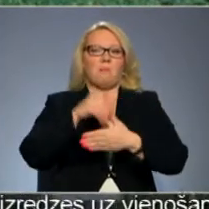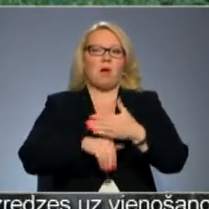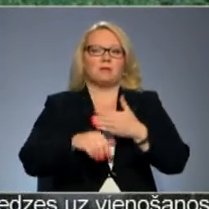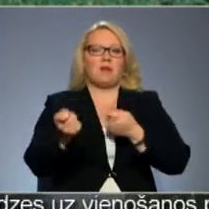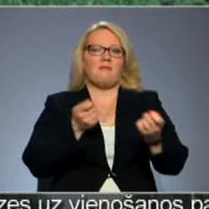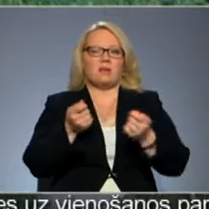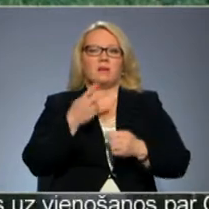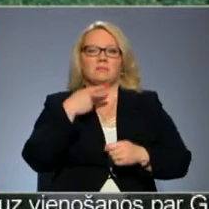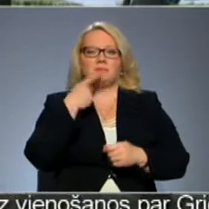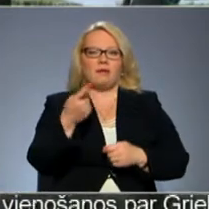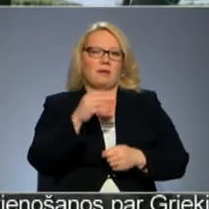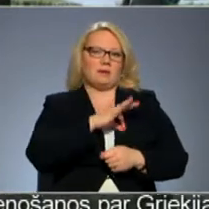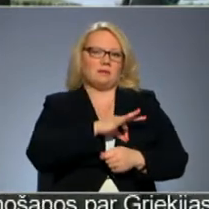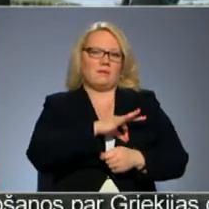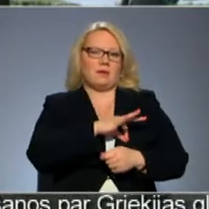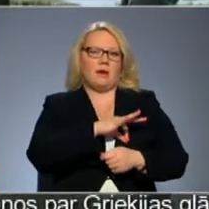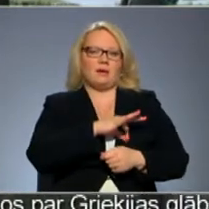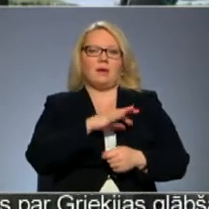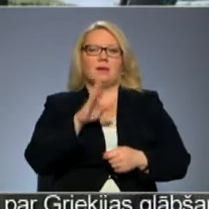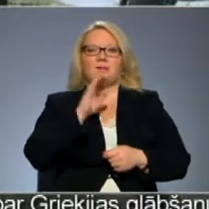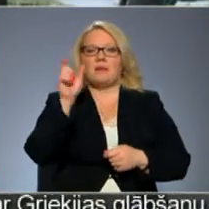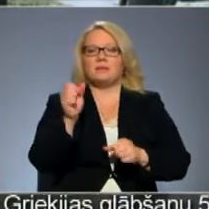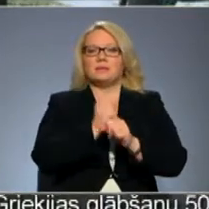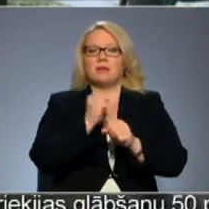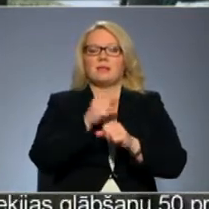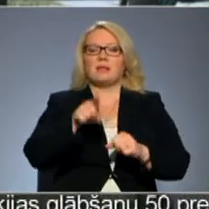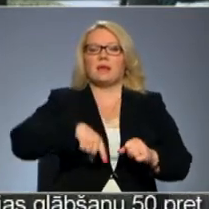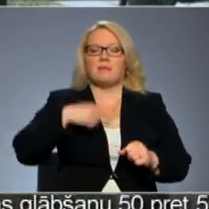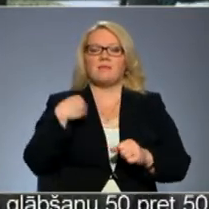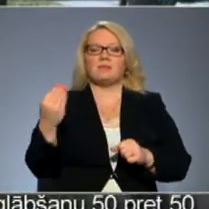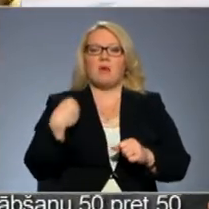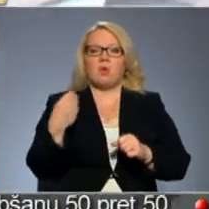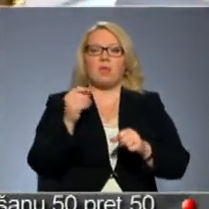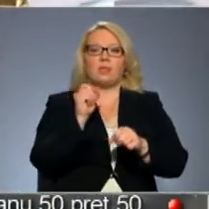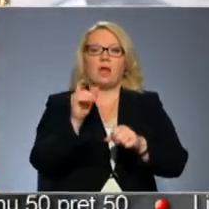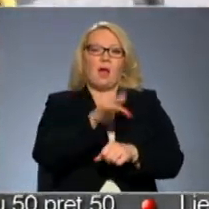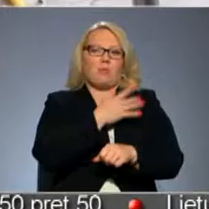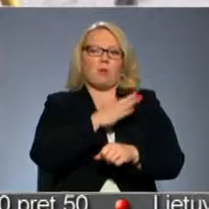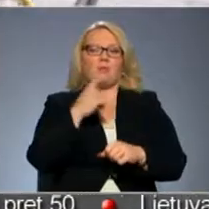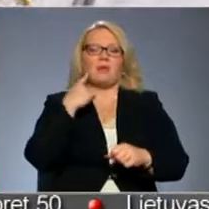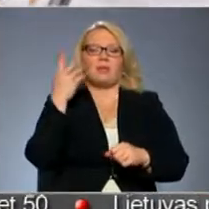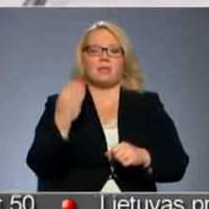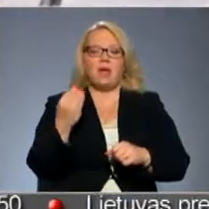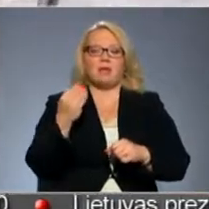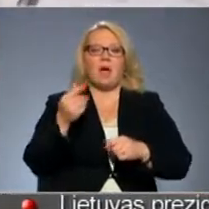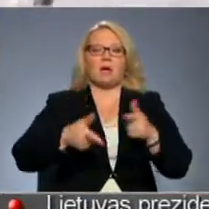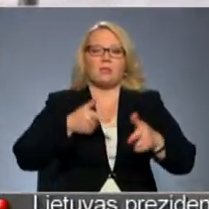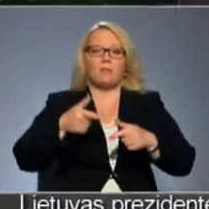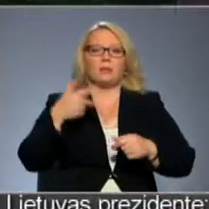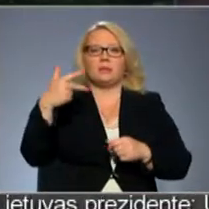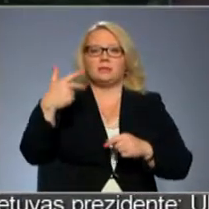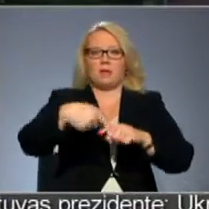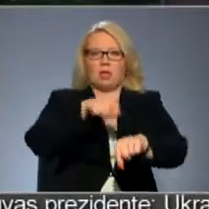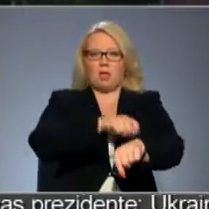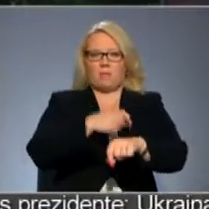vadība, ka ir izdevīgāka. Janīna strādā tik ilgi, kamēr visi abunenti ir apkalpoti. Dienā ar velosipēdu nobrauc līdz pat 30 kilometriem.